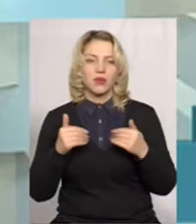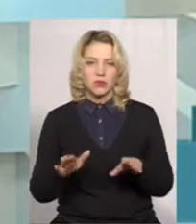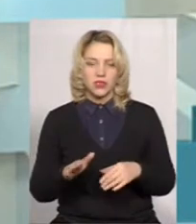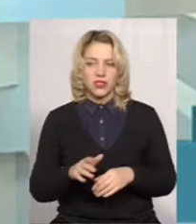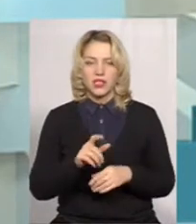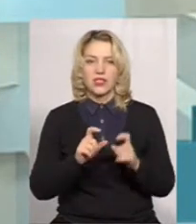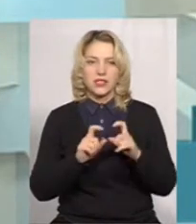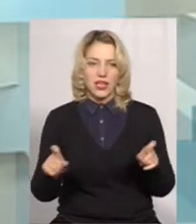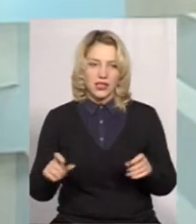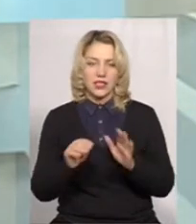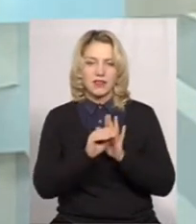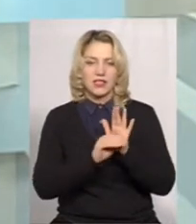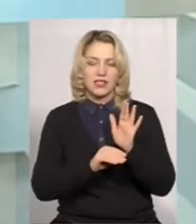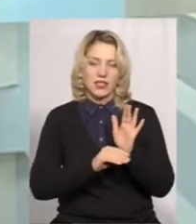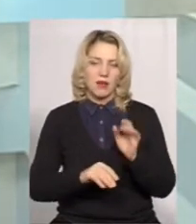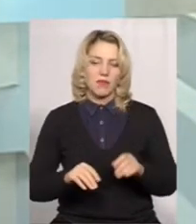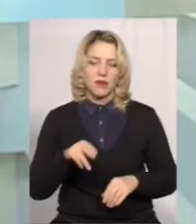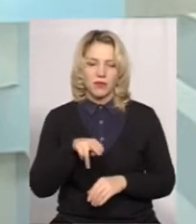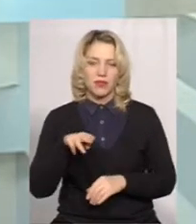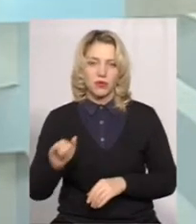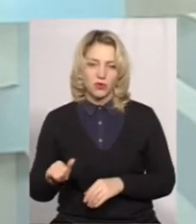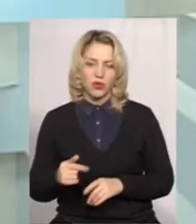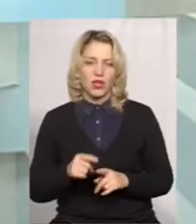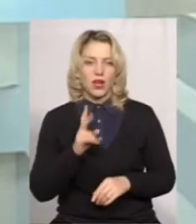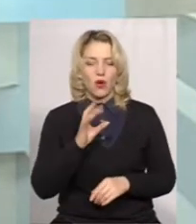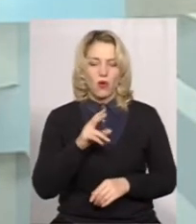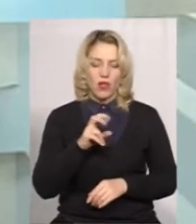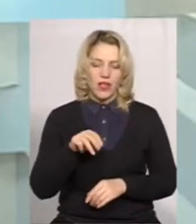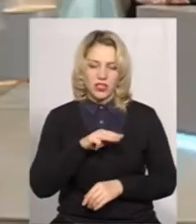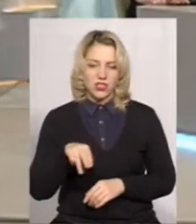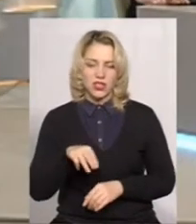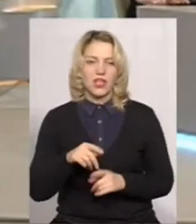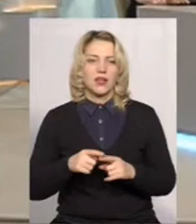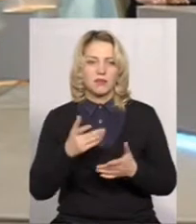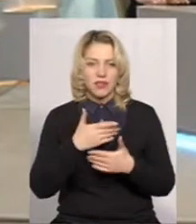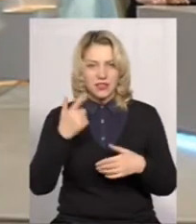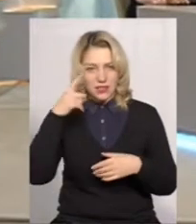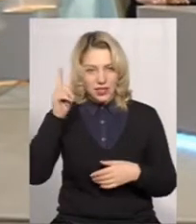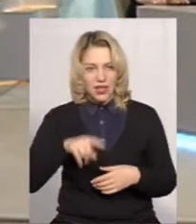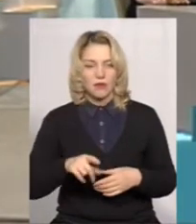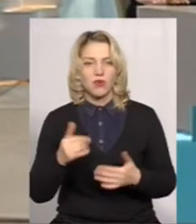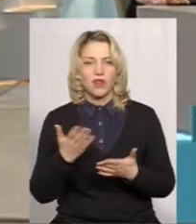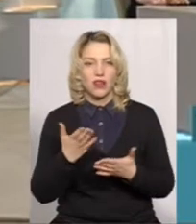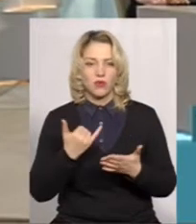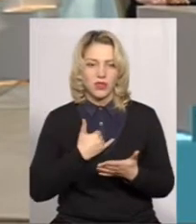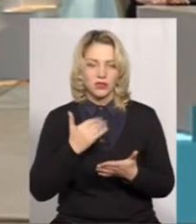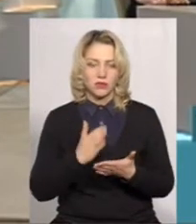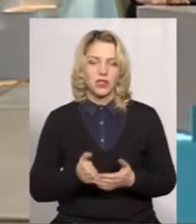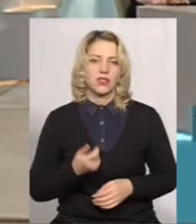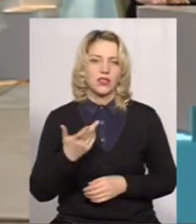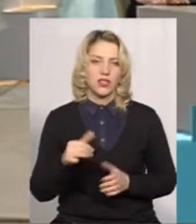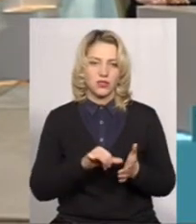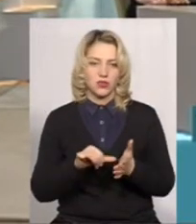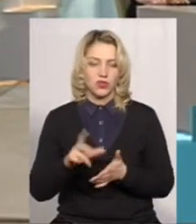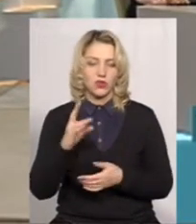закладів системи профтехосвіти, технікум і коледжів. Ми знаємо, яка у нас буде кількість учасників.